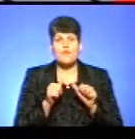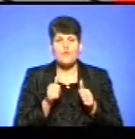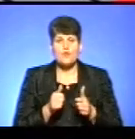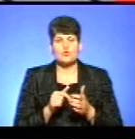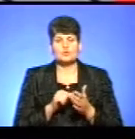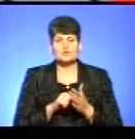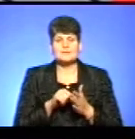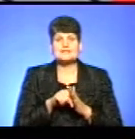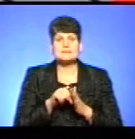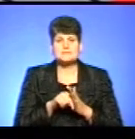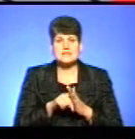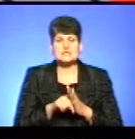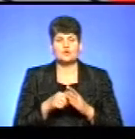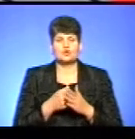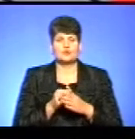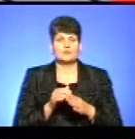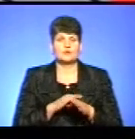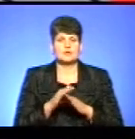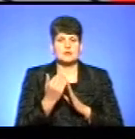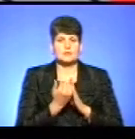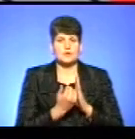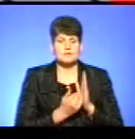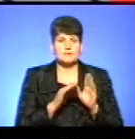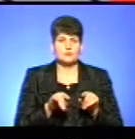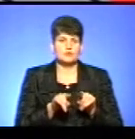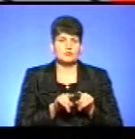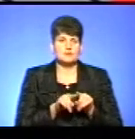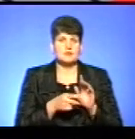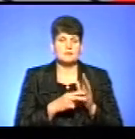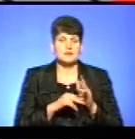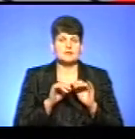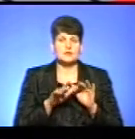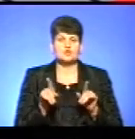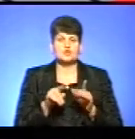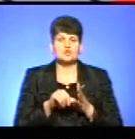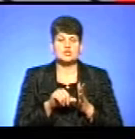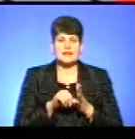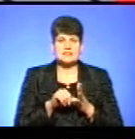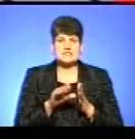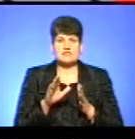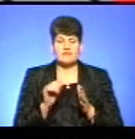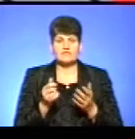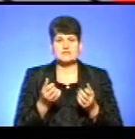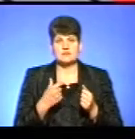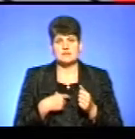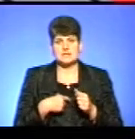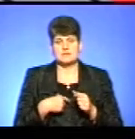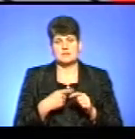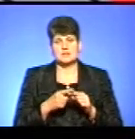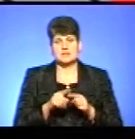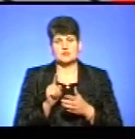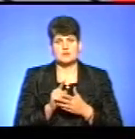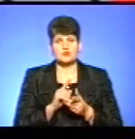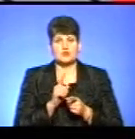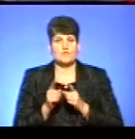суті, по змісту до реалізації програми, яка буде подібна на план дій щодо членства, взявши на себе ці зобов'язання щодо